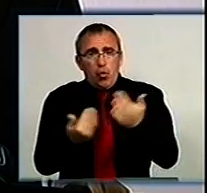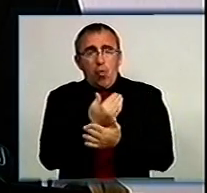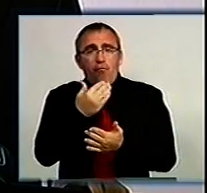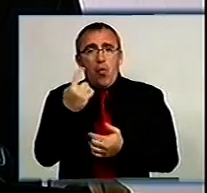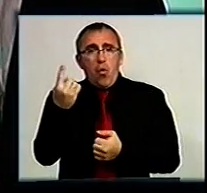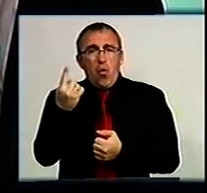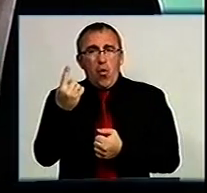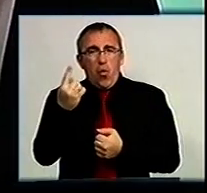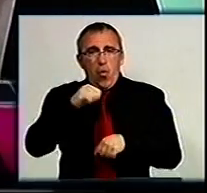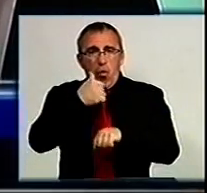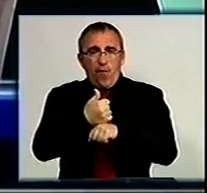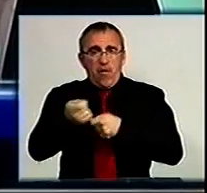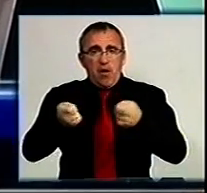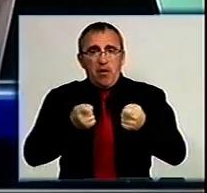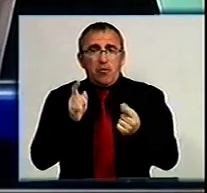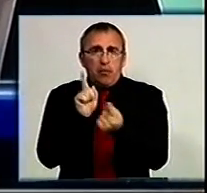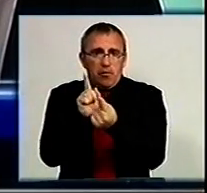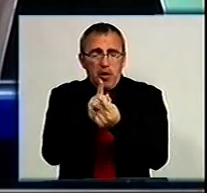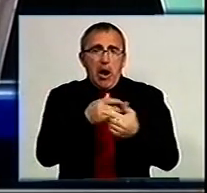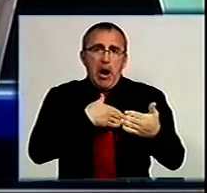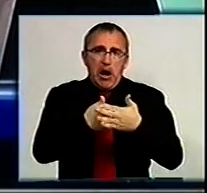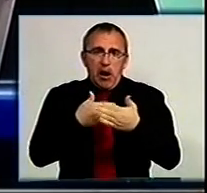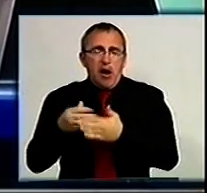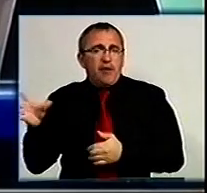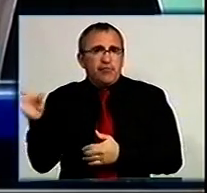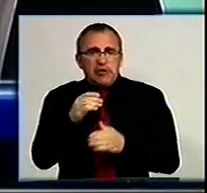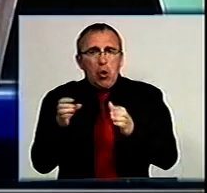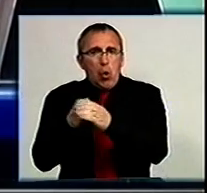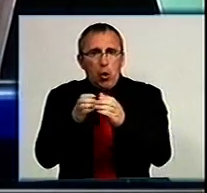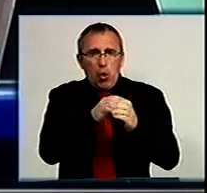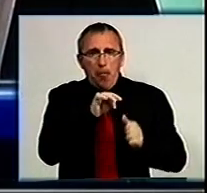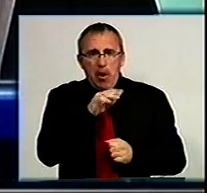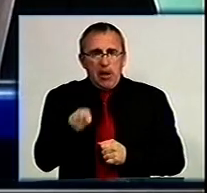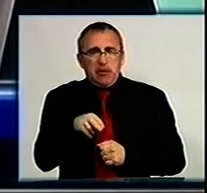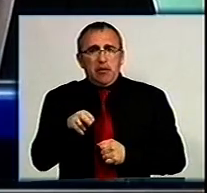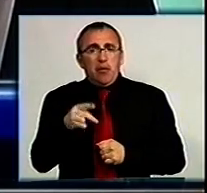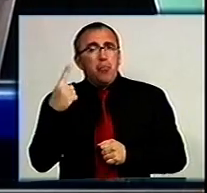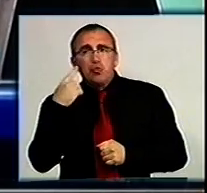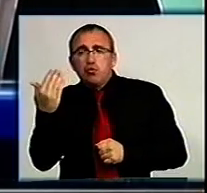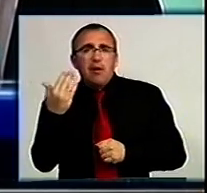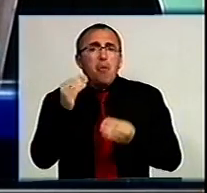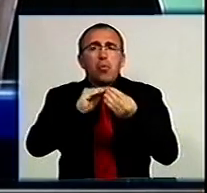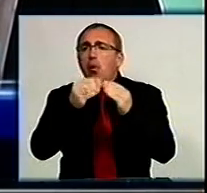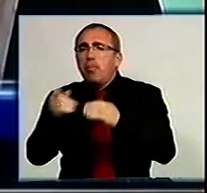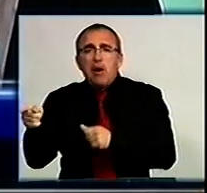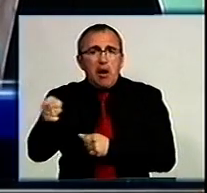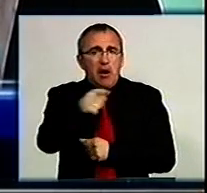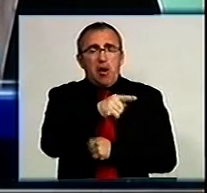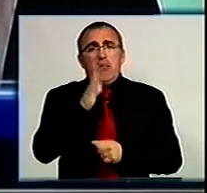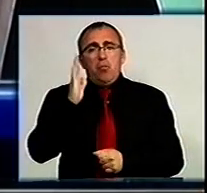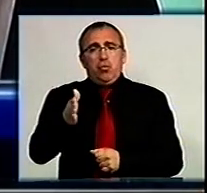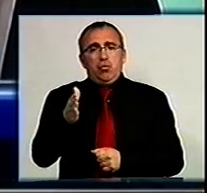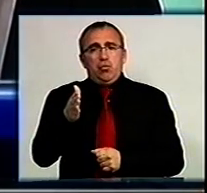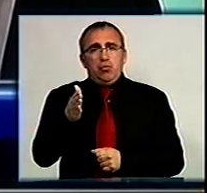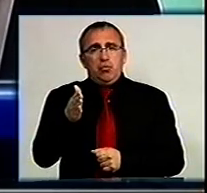адміністрації. Пройдуть зустрічі з активами всіх громад, будуть почути їхні проблеми, будуть